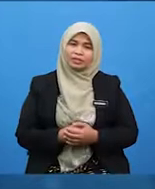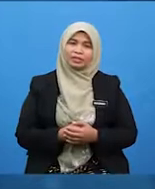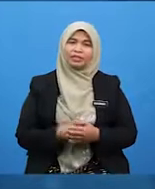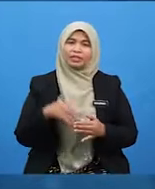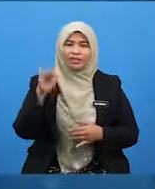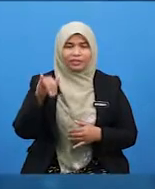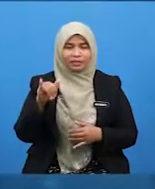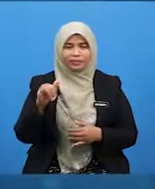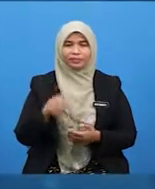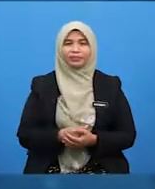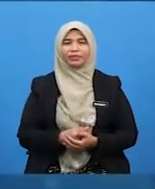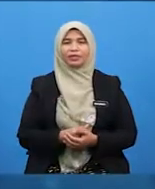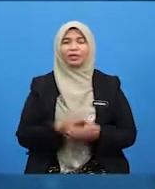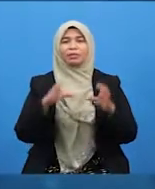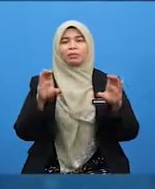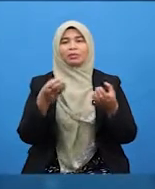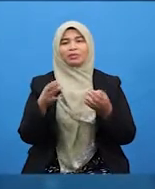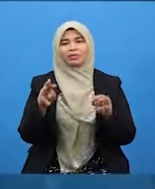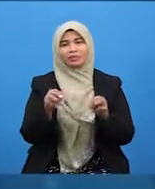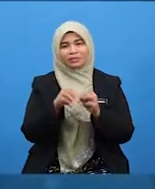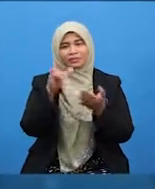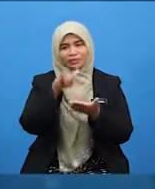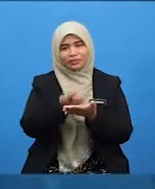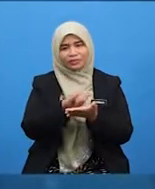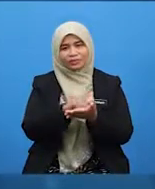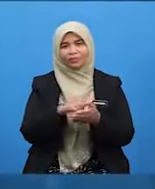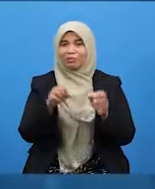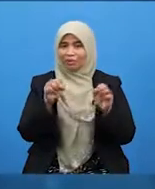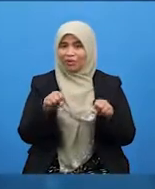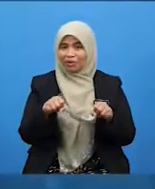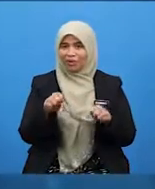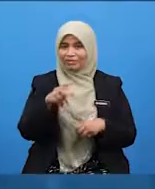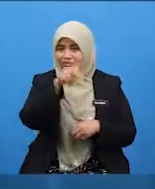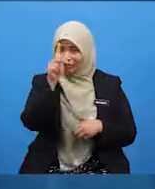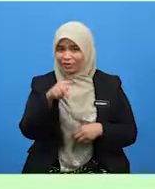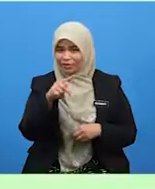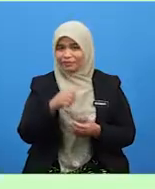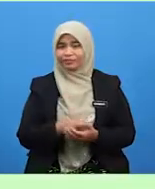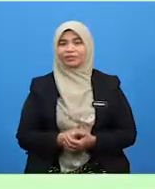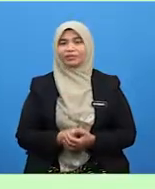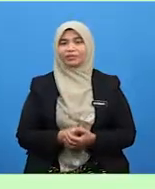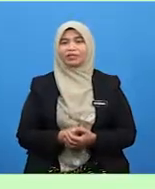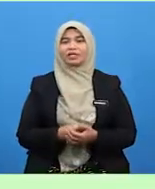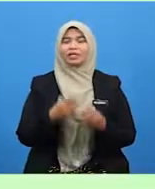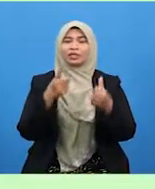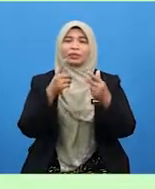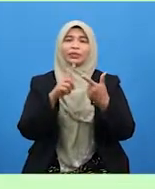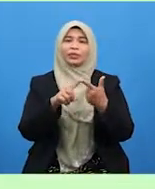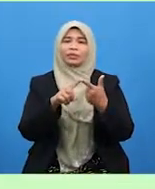Haa, buatlah begitu. Boleh kan? Kedua,